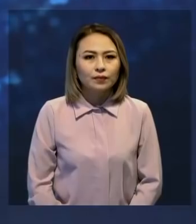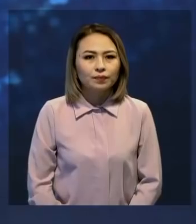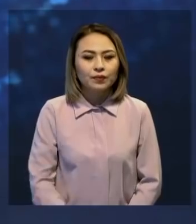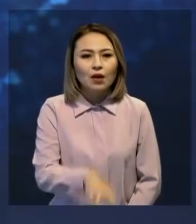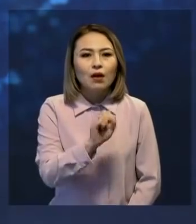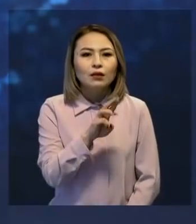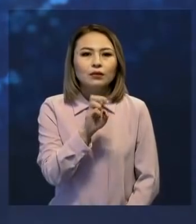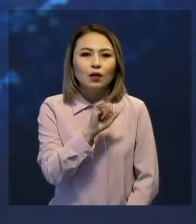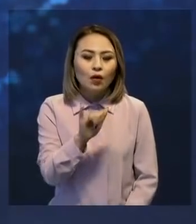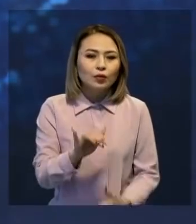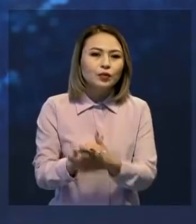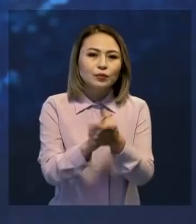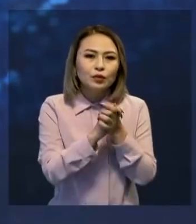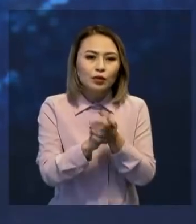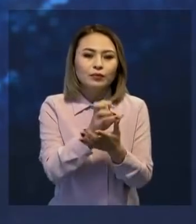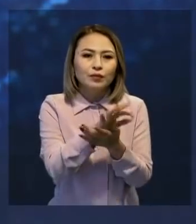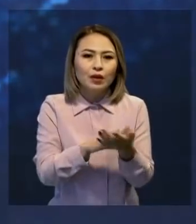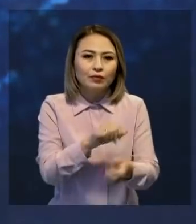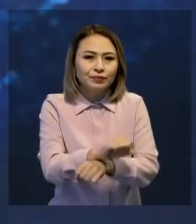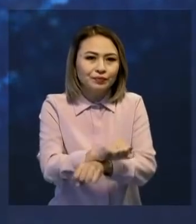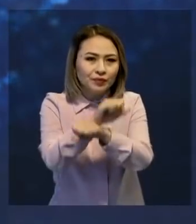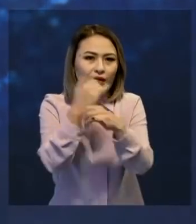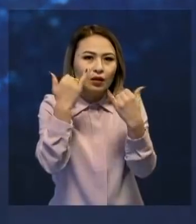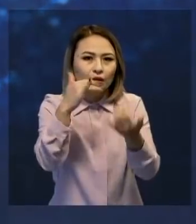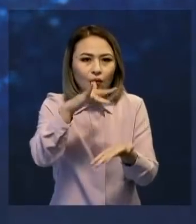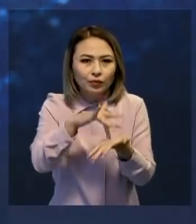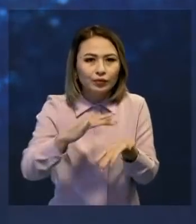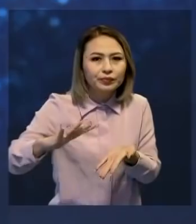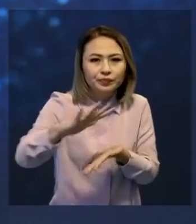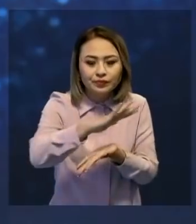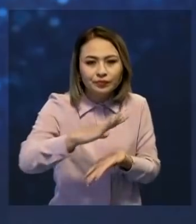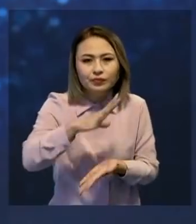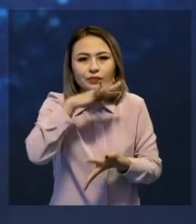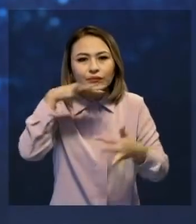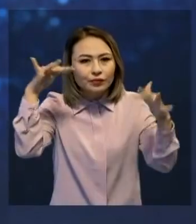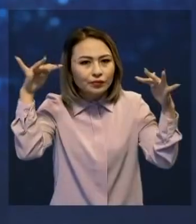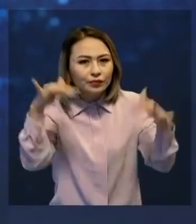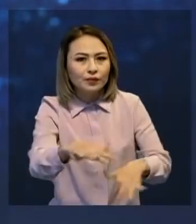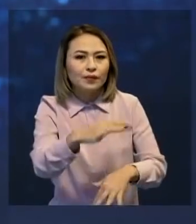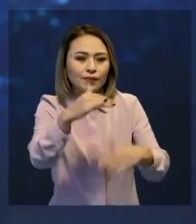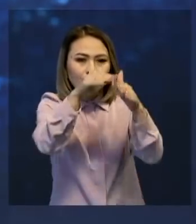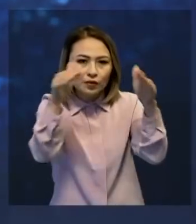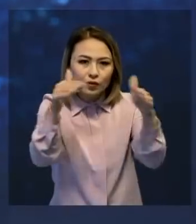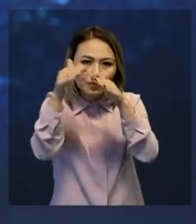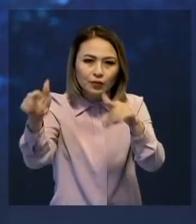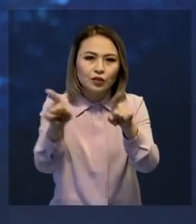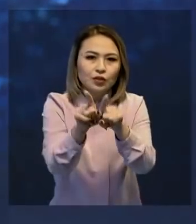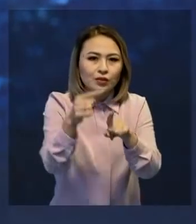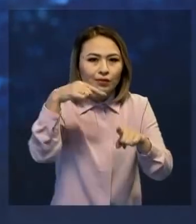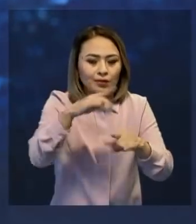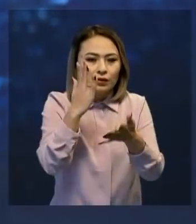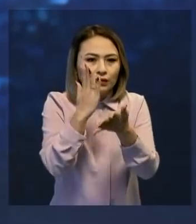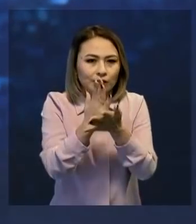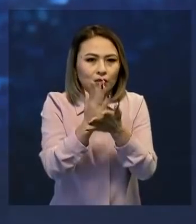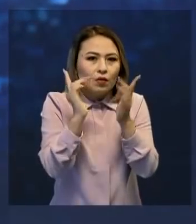Ақтауда бейбіт шеру жалғасып жатыр. Қазір орталық алаңға мұңдаған адам жиналды. Алаңда күйізеймен бірнеше